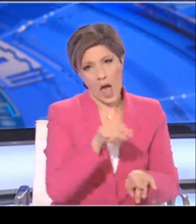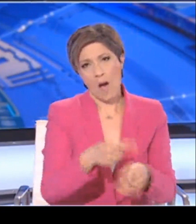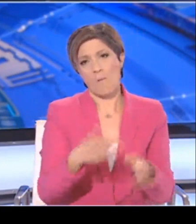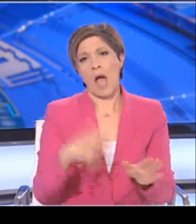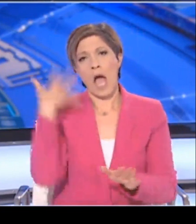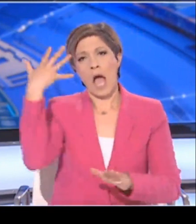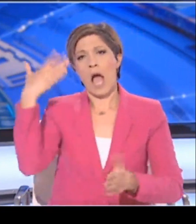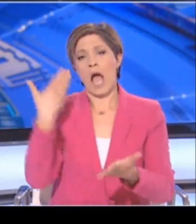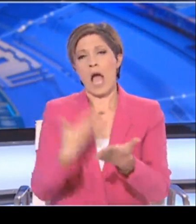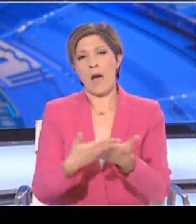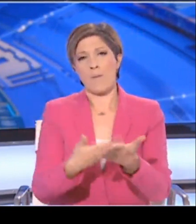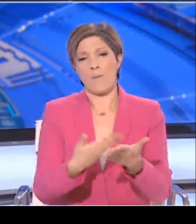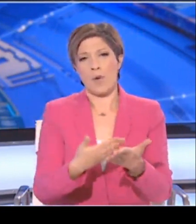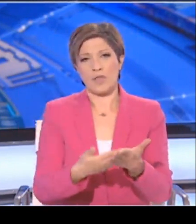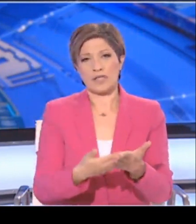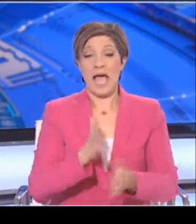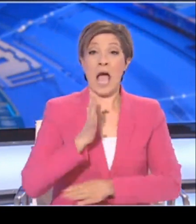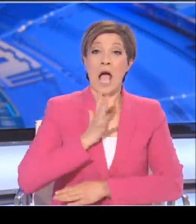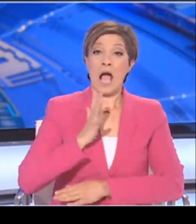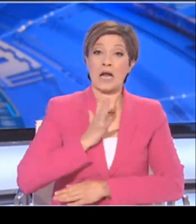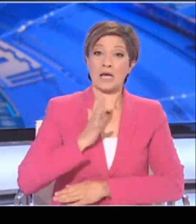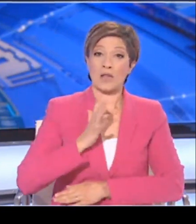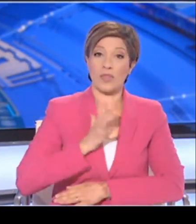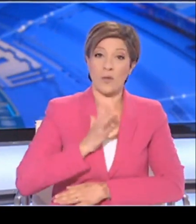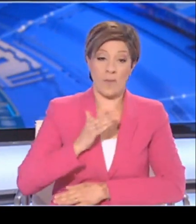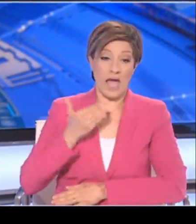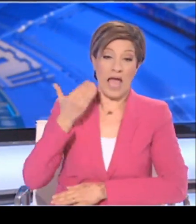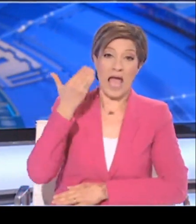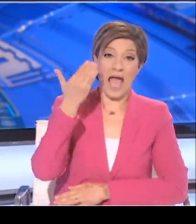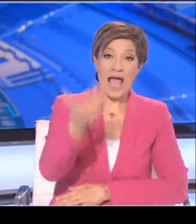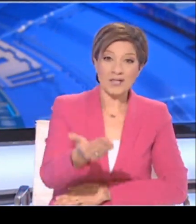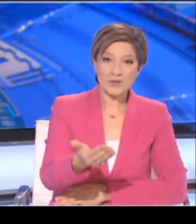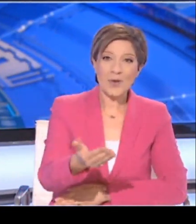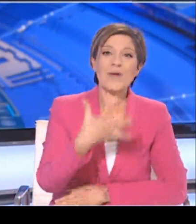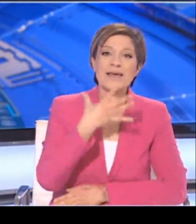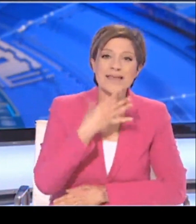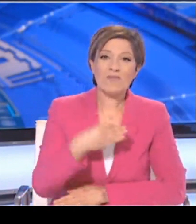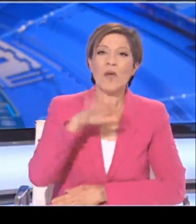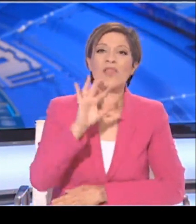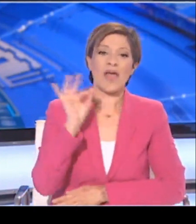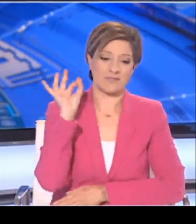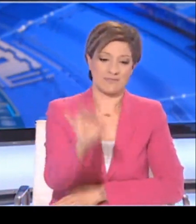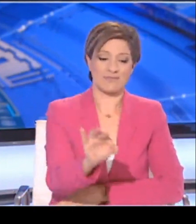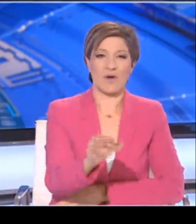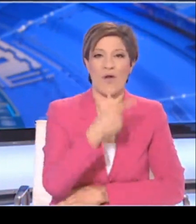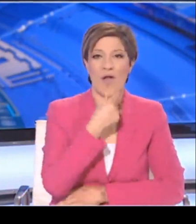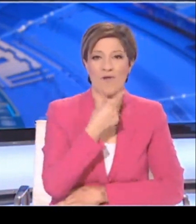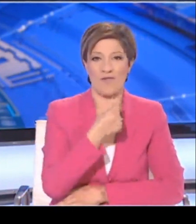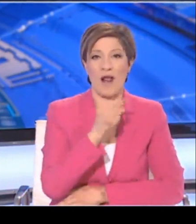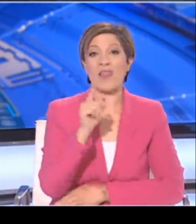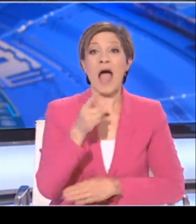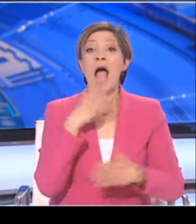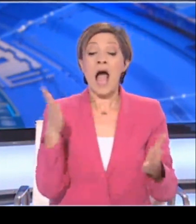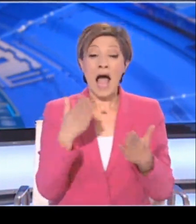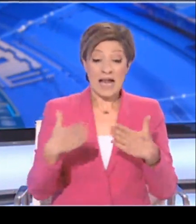επιδημιολογικός. Οι άνθρωποι βρίσκονται σε εξωτερικές περιοχές και όχι σε κλειστούς